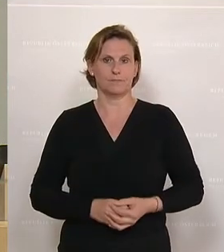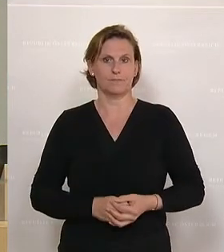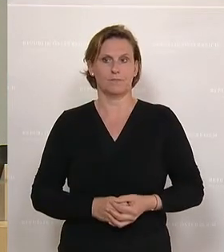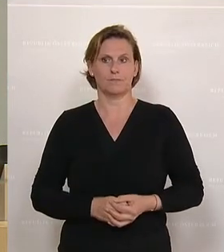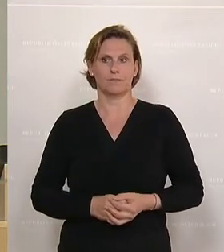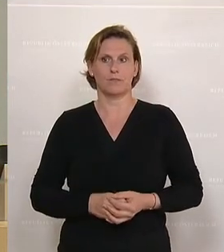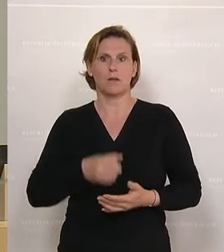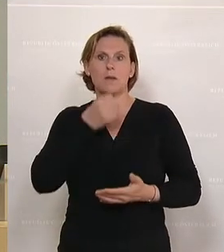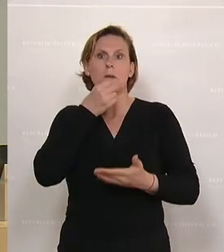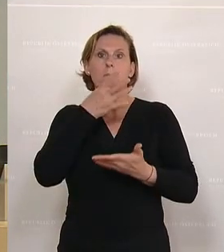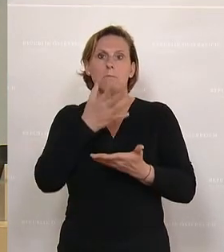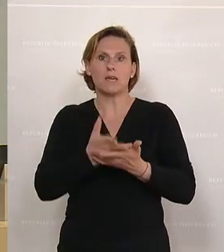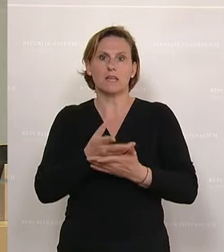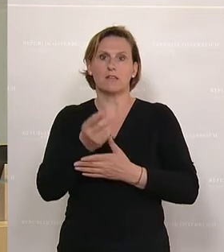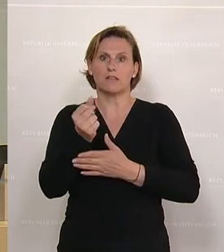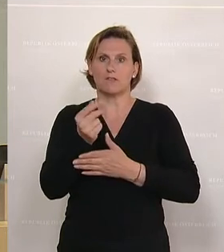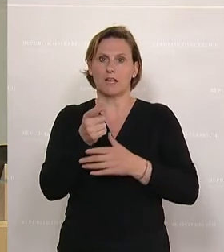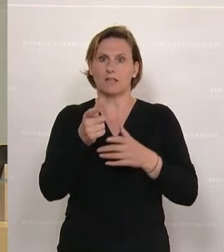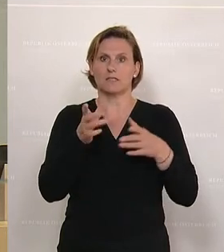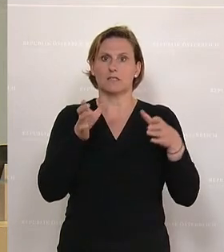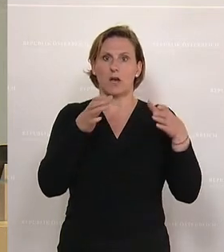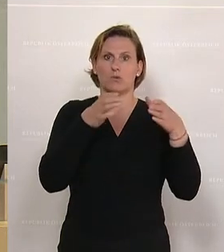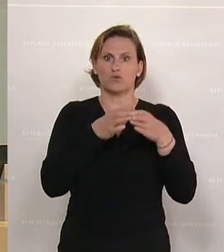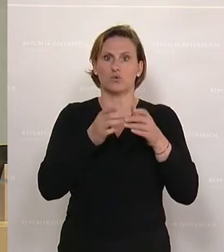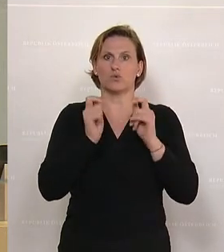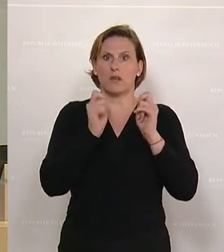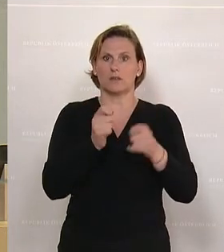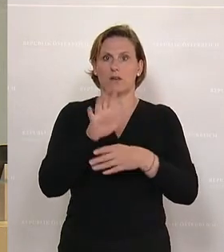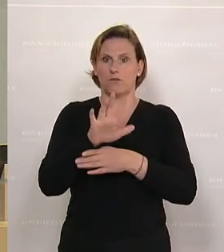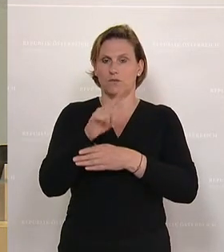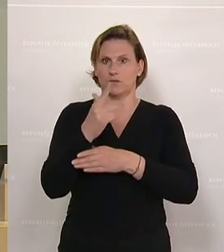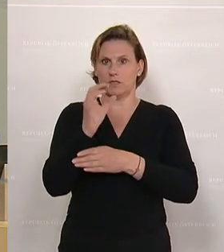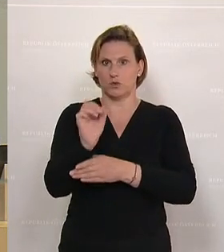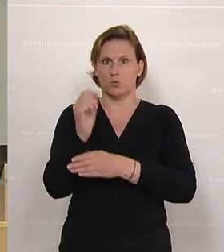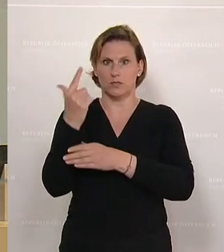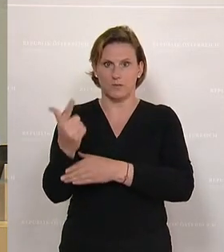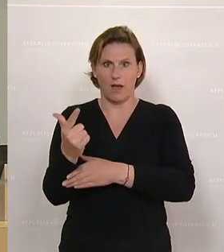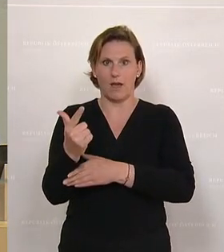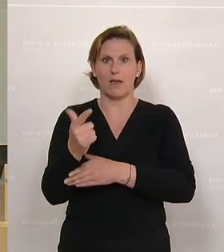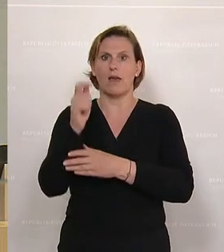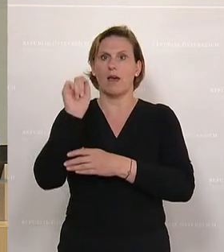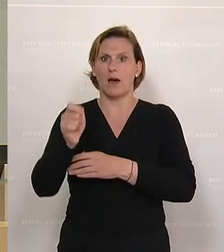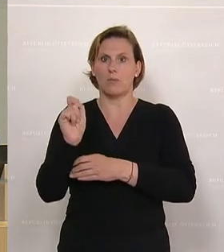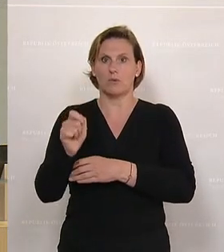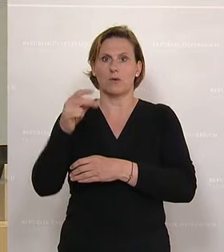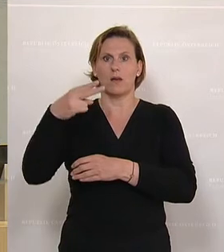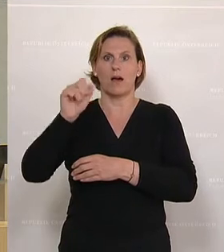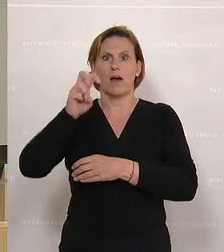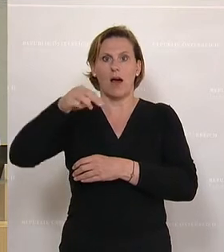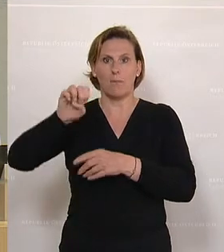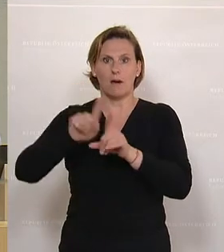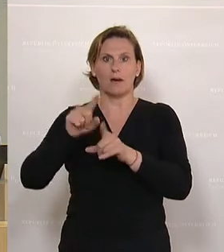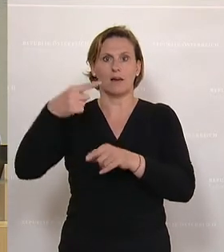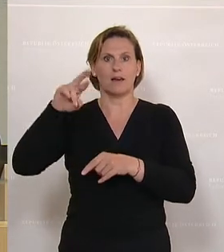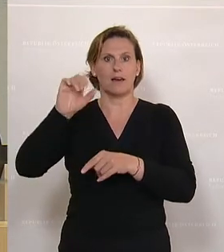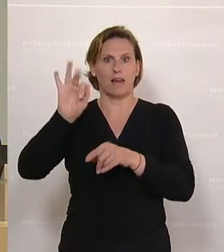sind dies der Bericht des Finanzausschusses über den Antrag 2502 der Abgeordneten Lukas Hammert, Hanja Graf,